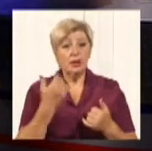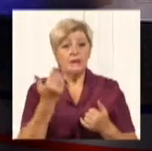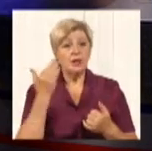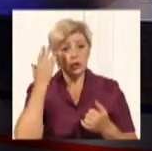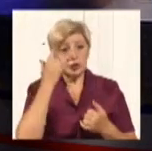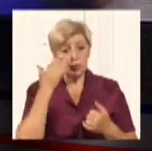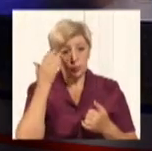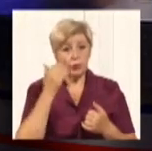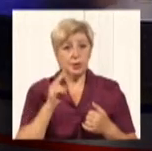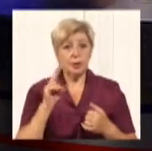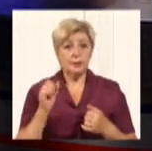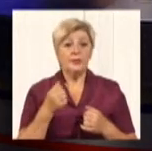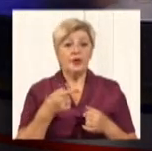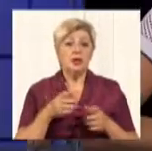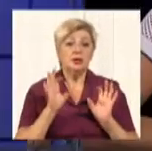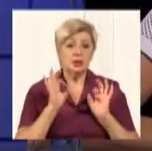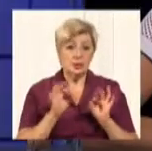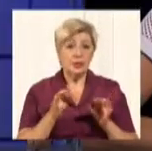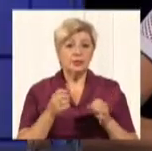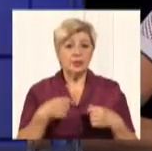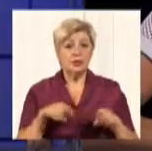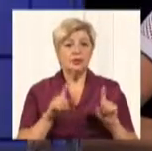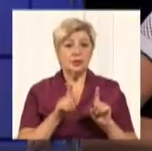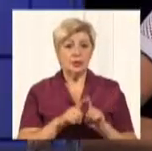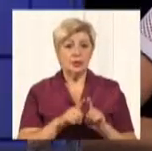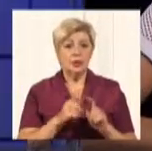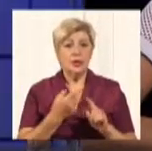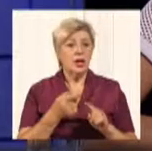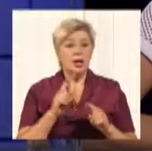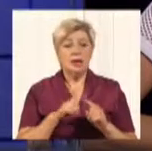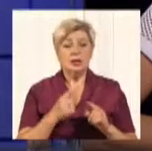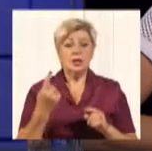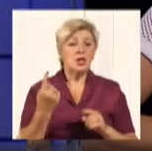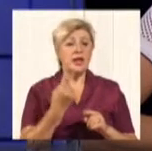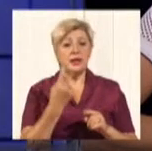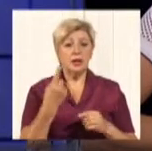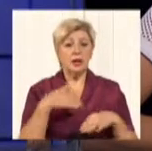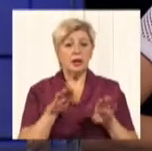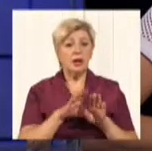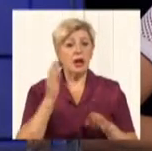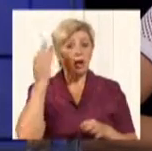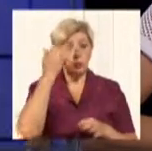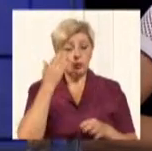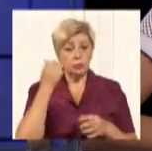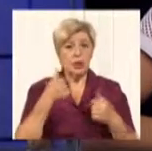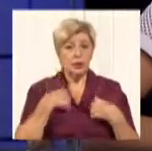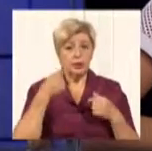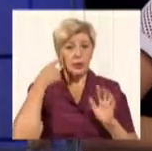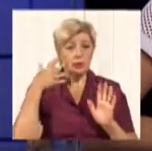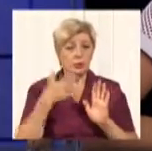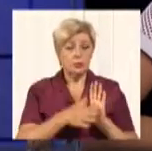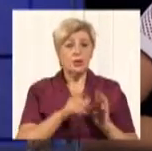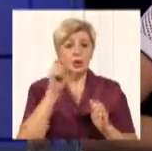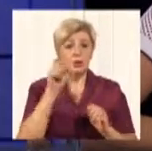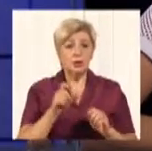коментаря. Ну, насправді, так, це не єдина така думка. І я розумію людину,